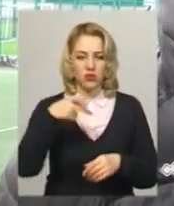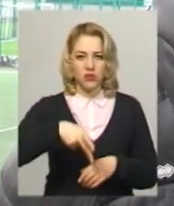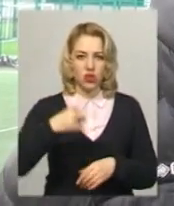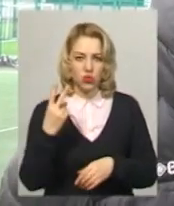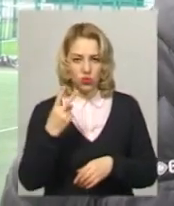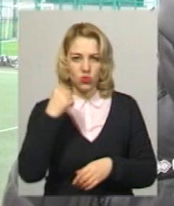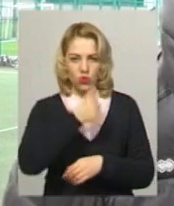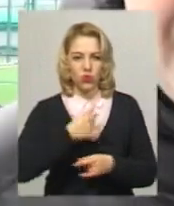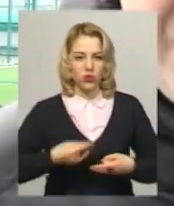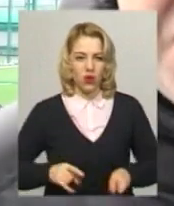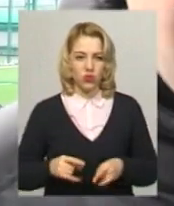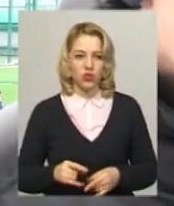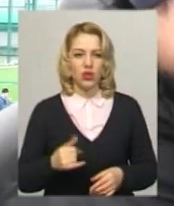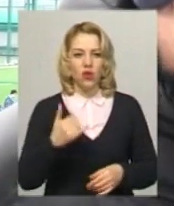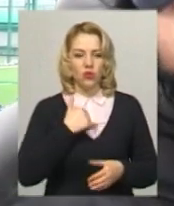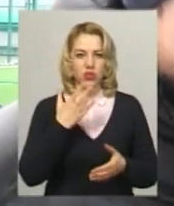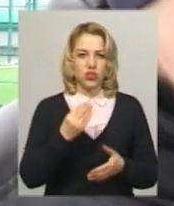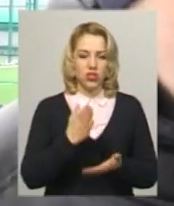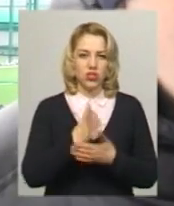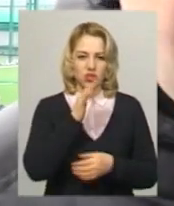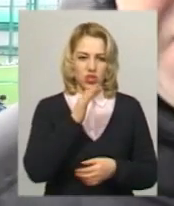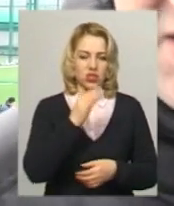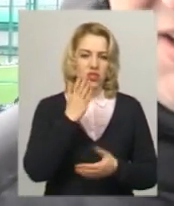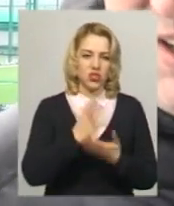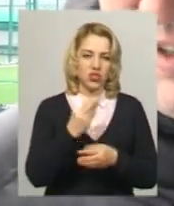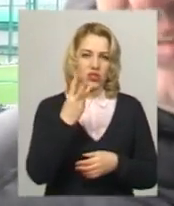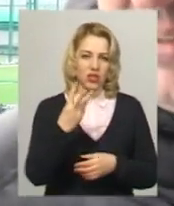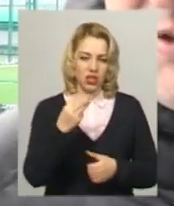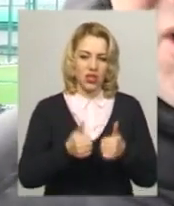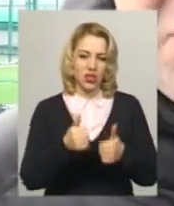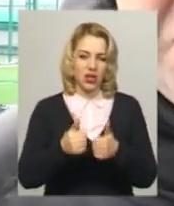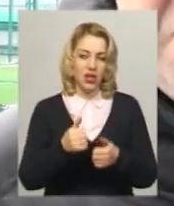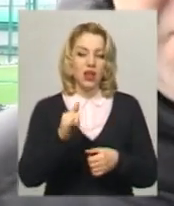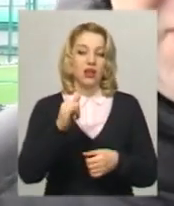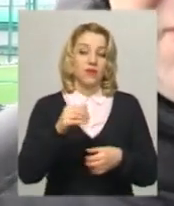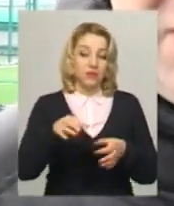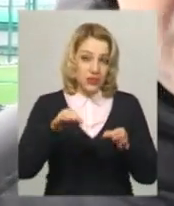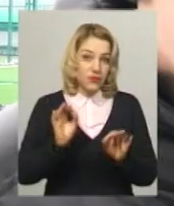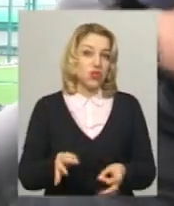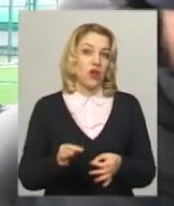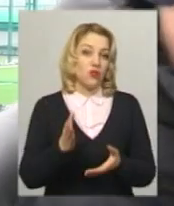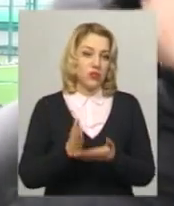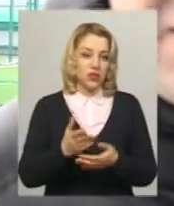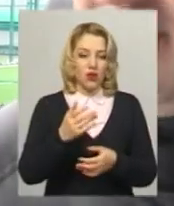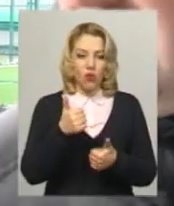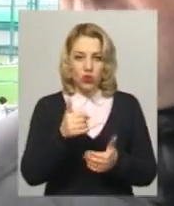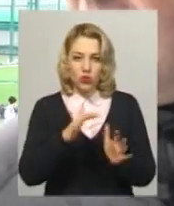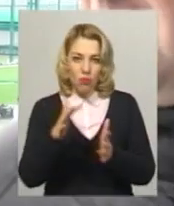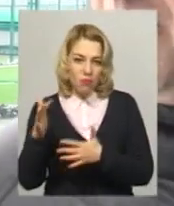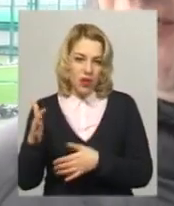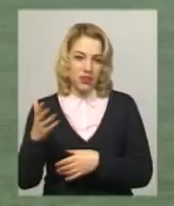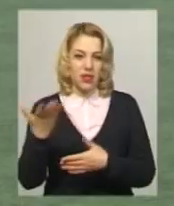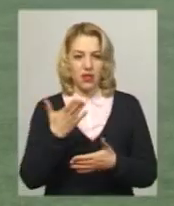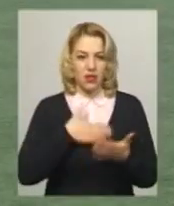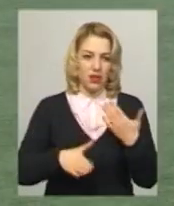2002 року народження. У нас є ще час, є ще три гри. Звичайно, є хороші моменти, які